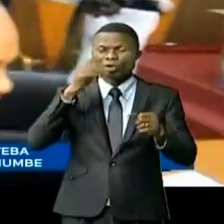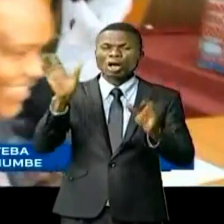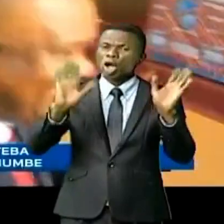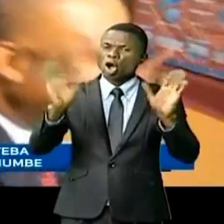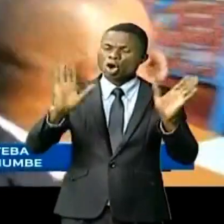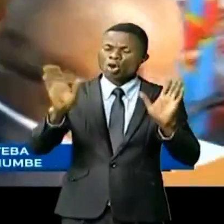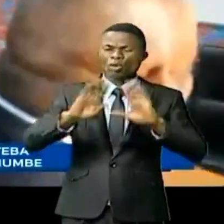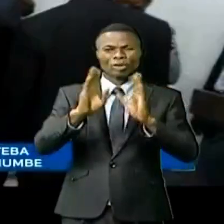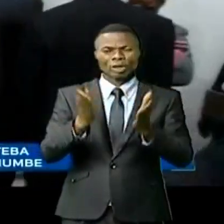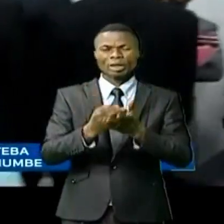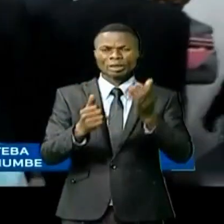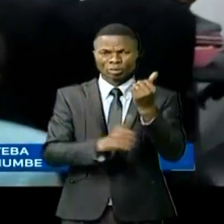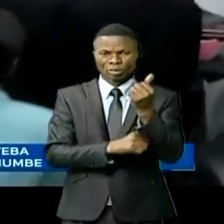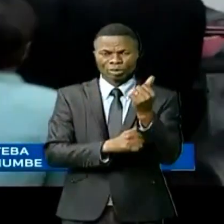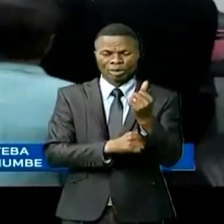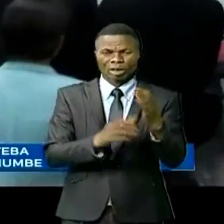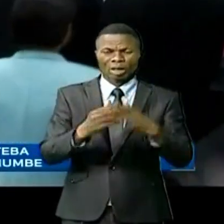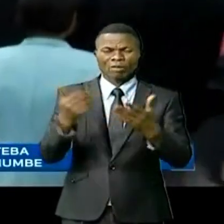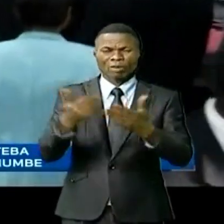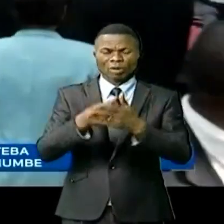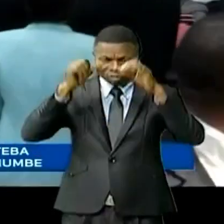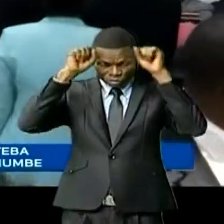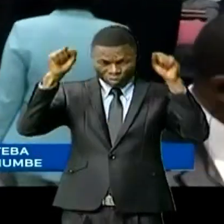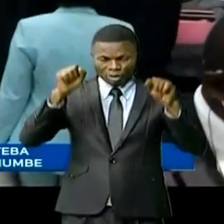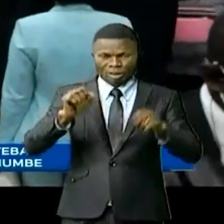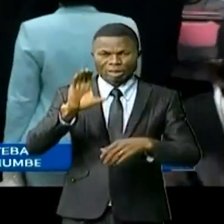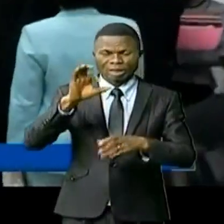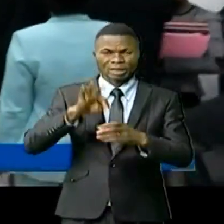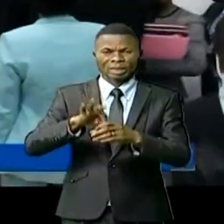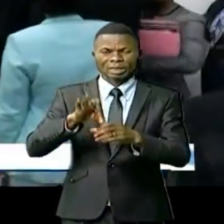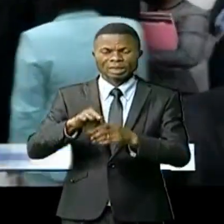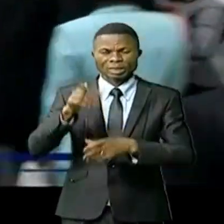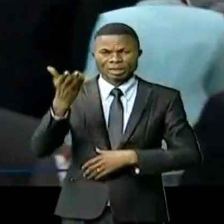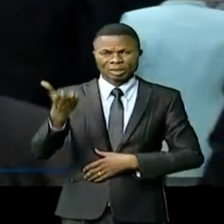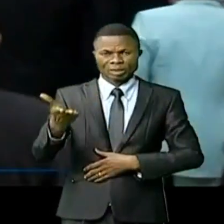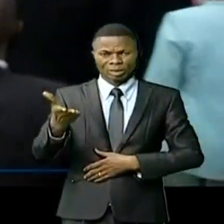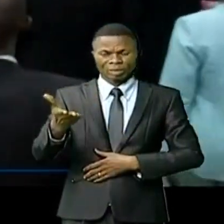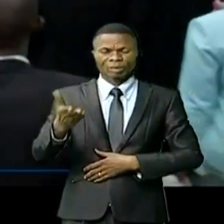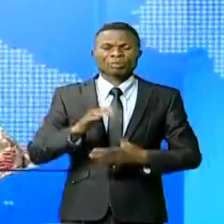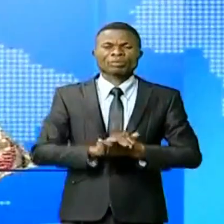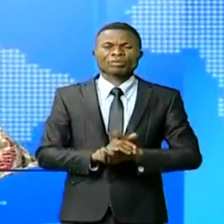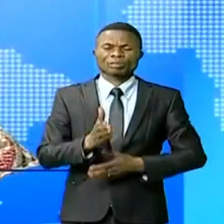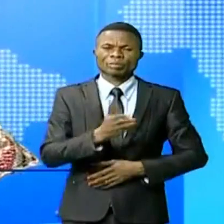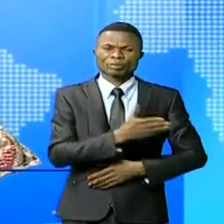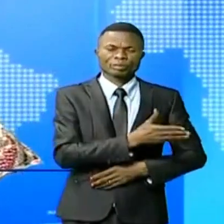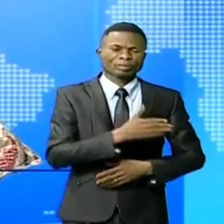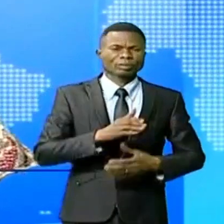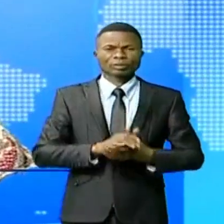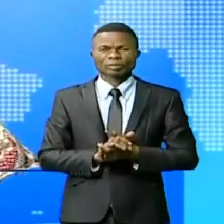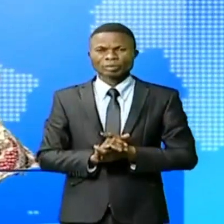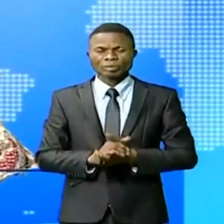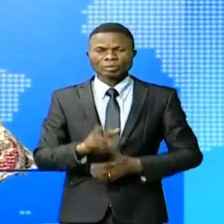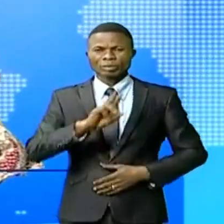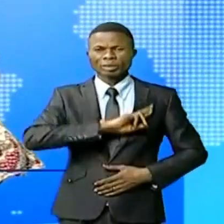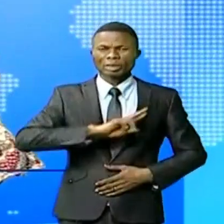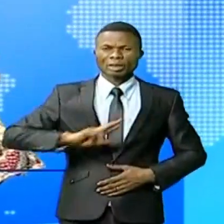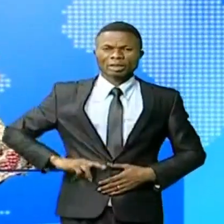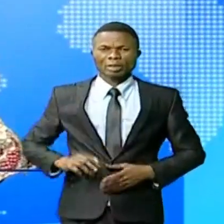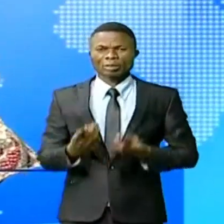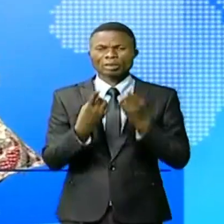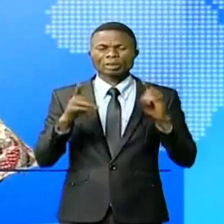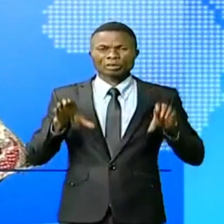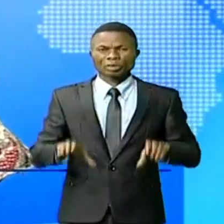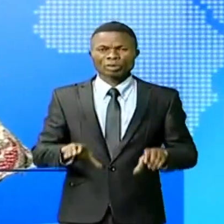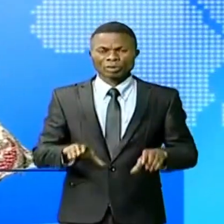'assistance accompagnée par Dénika Di Makazadi, nouveau patron de l'organisme de gestion des élections de RDC. La République démocratique du